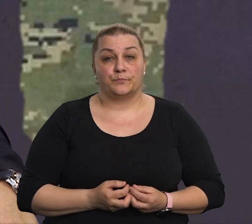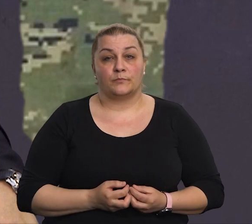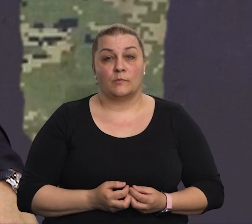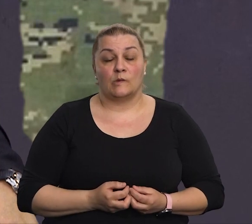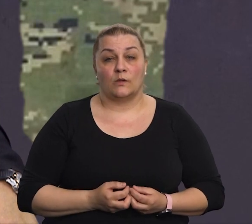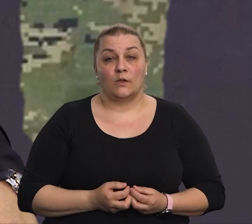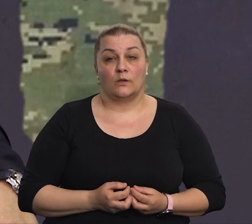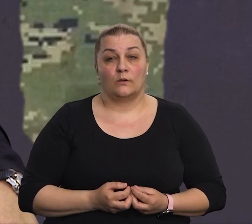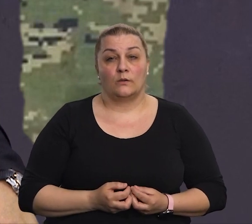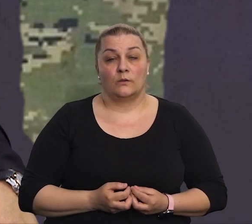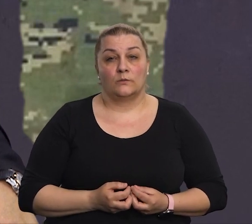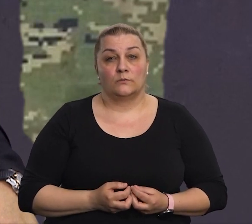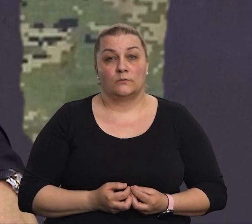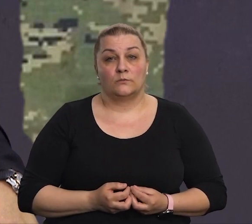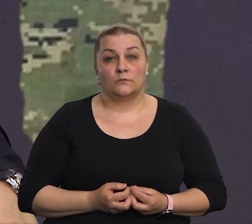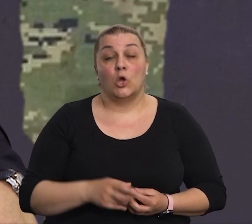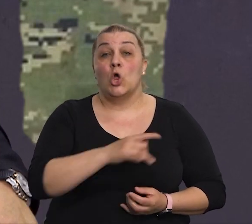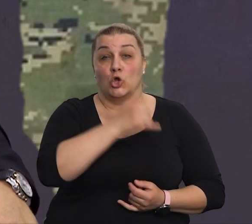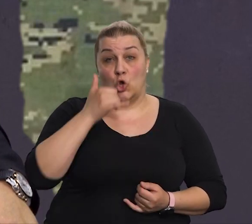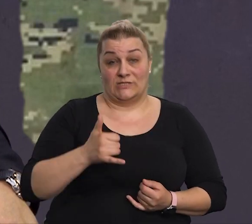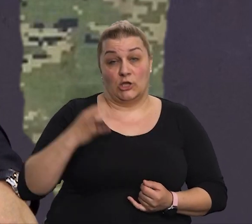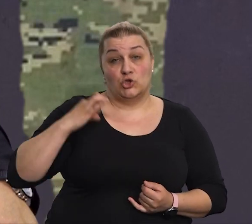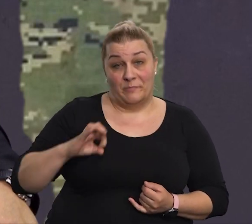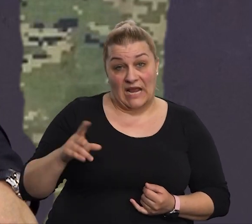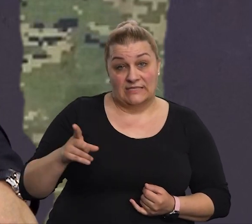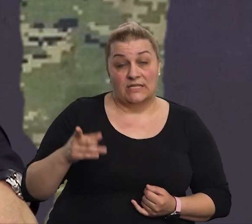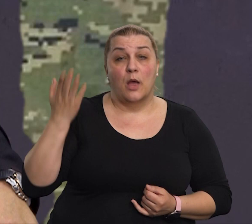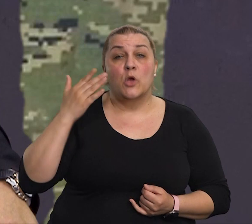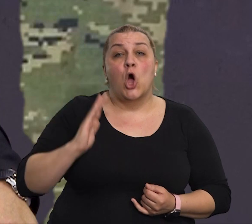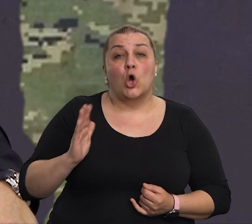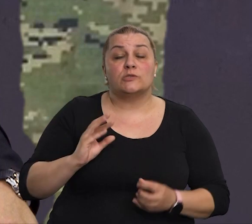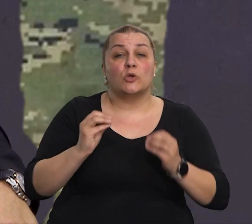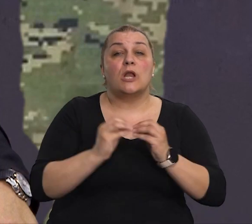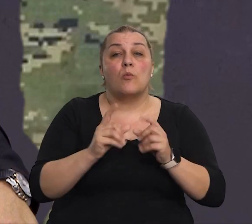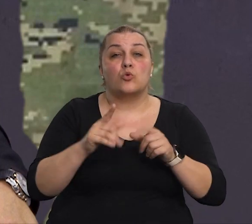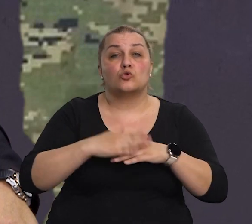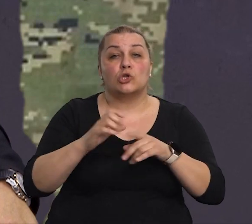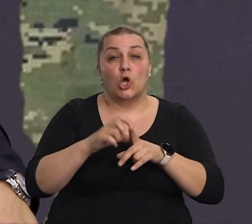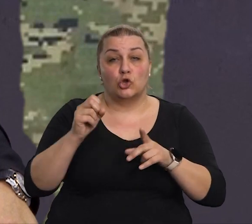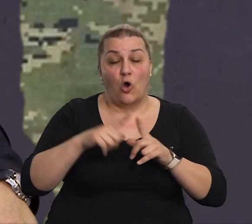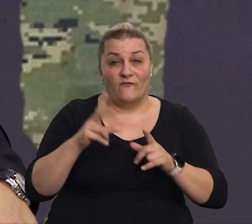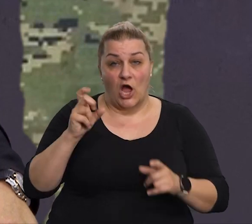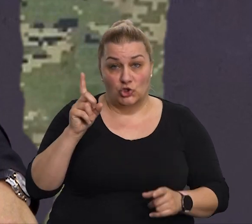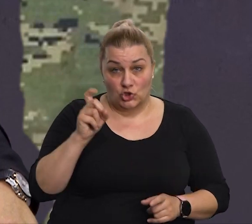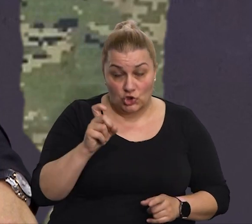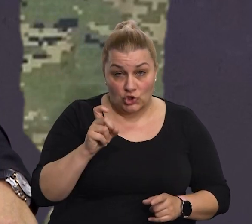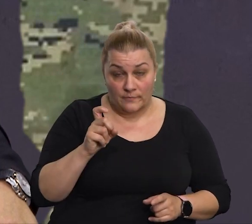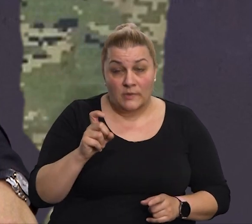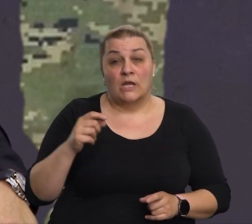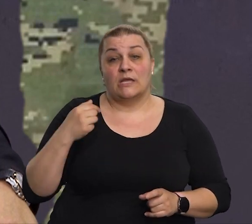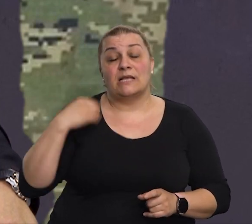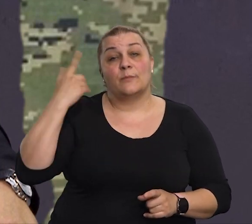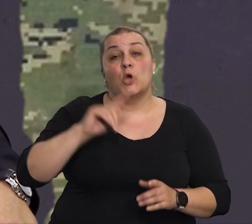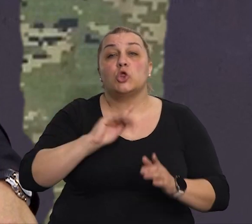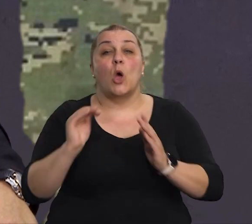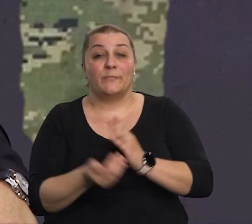budući da je dosadašnji predsjednik bio gospodin Doran Bozovačiš, on je, ja sam bio